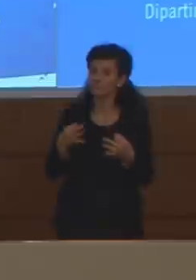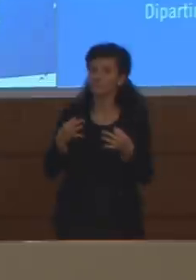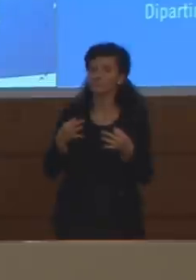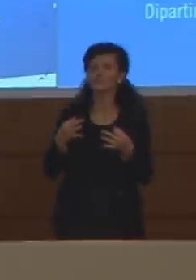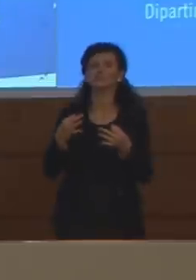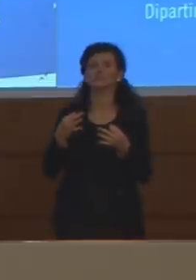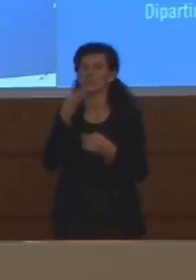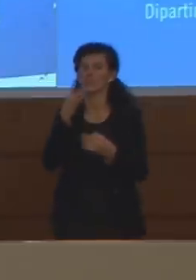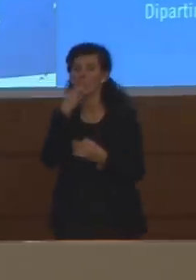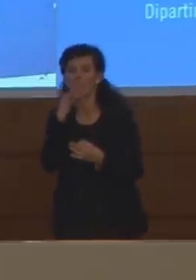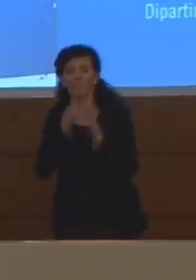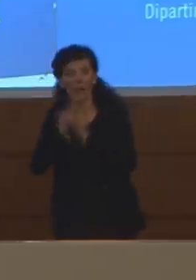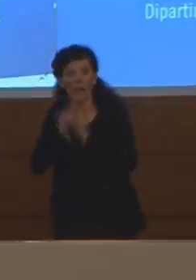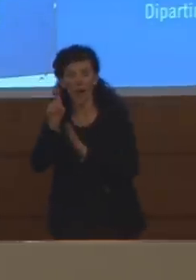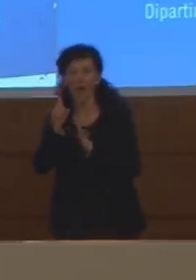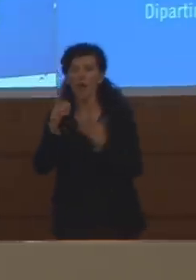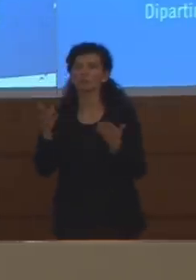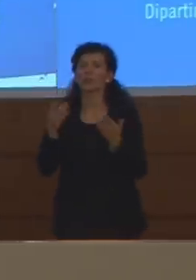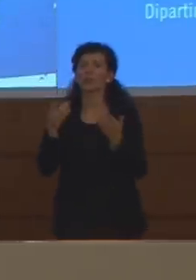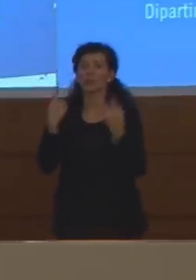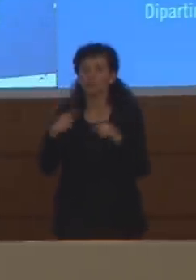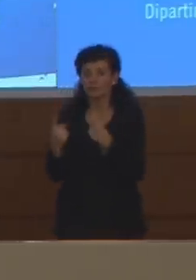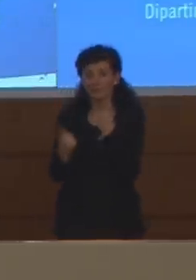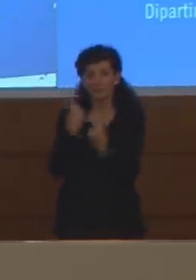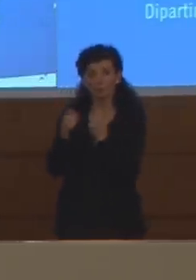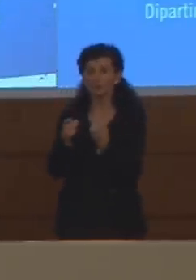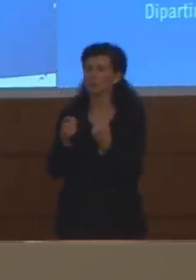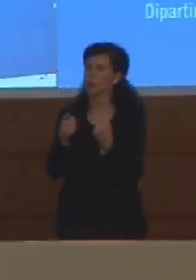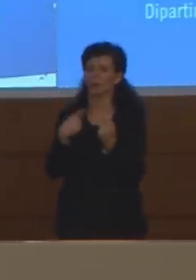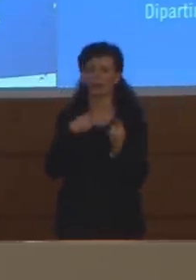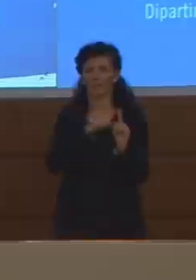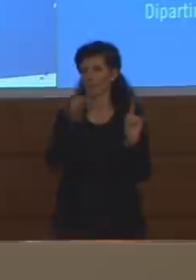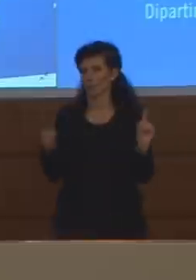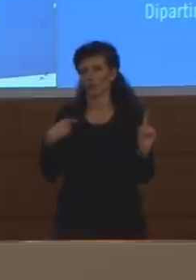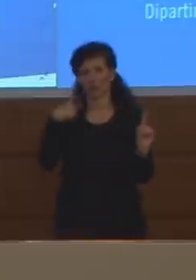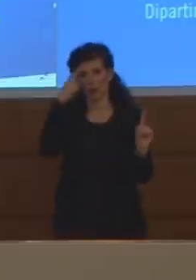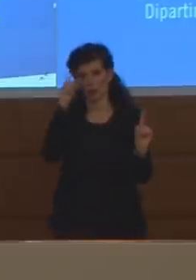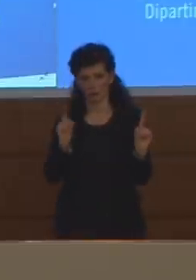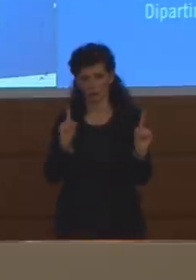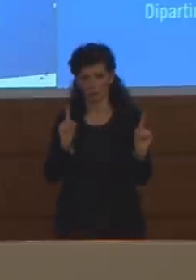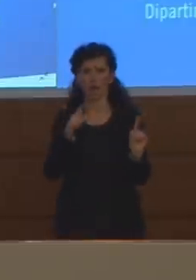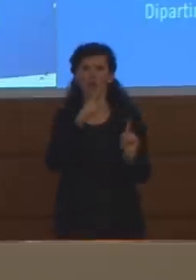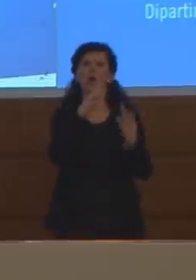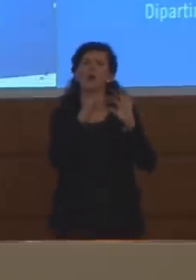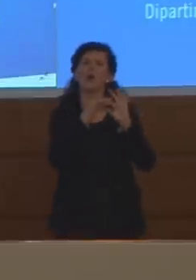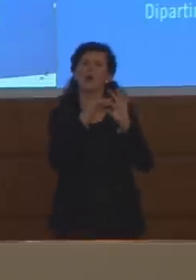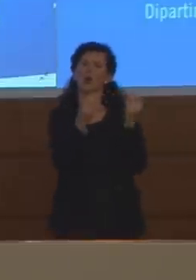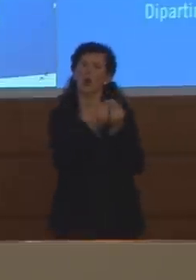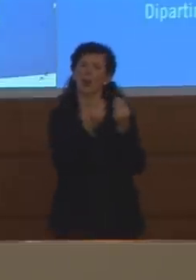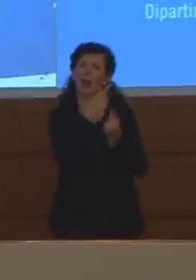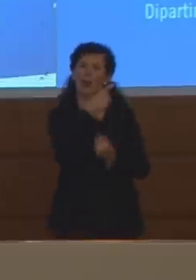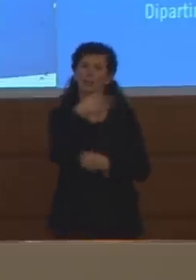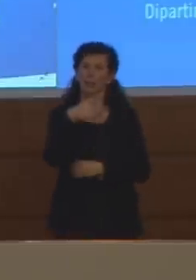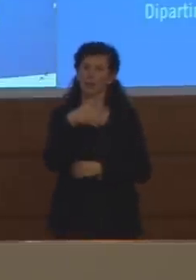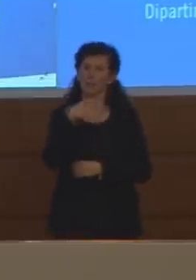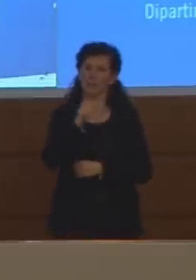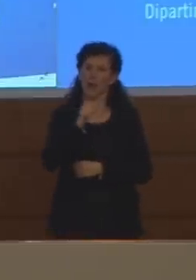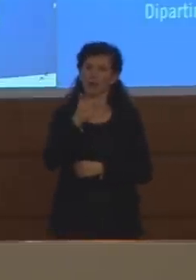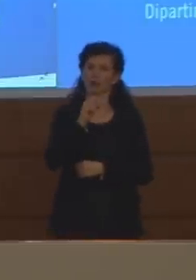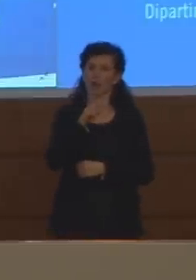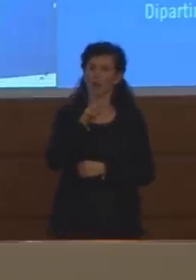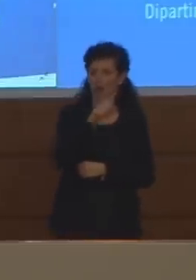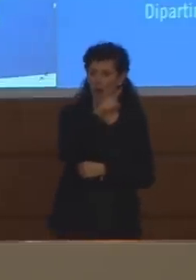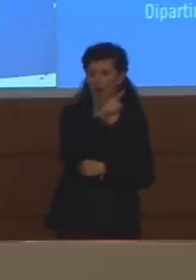in questa malattia in particolare, ancora non lo sappiamo. Quindi, certamente i colleghi di Mantua, che conosco personalmente, staranno